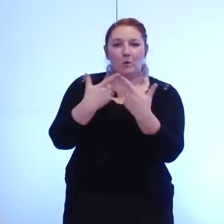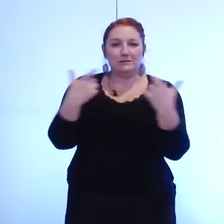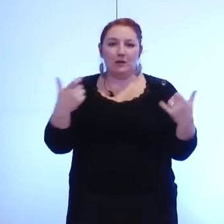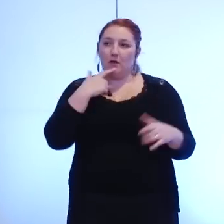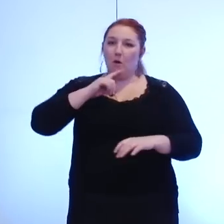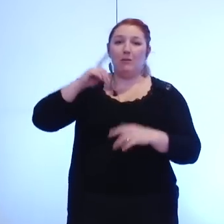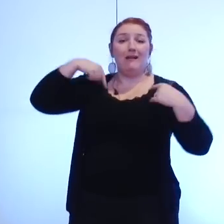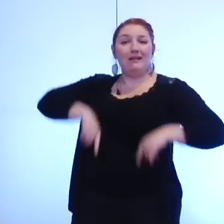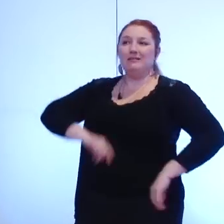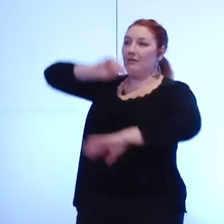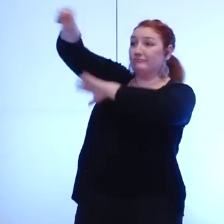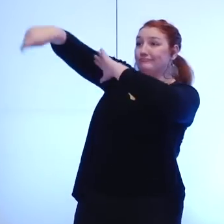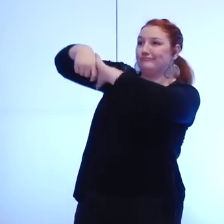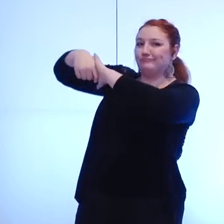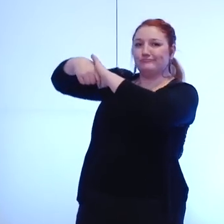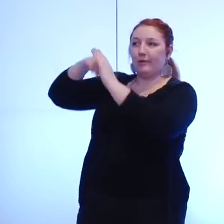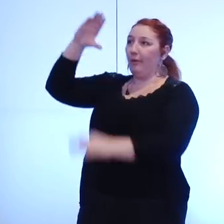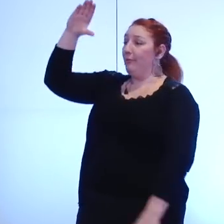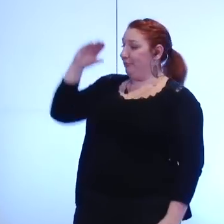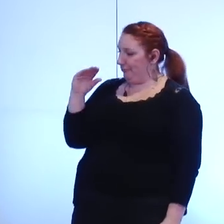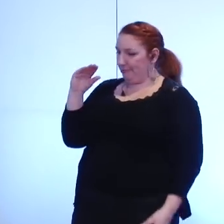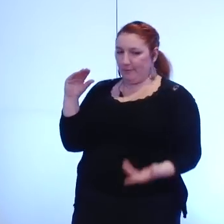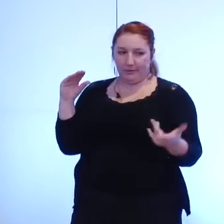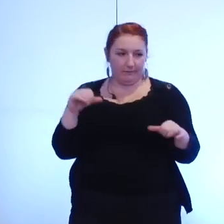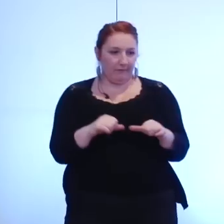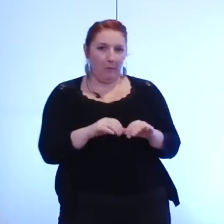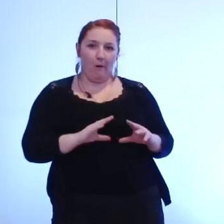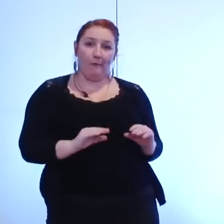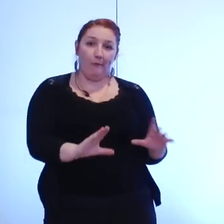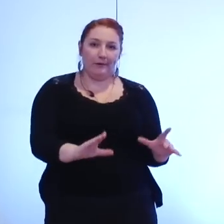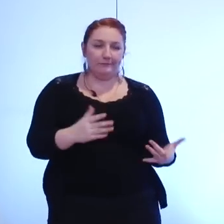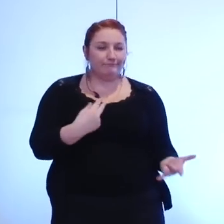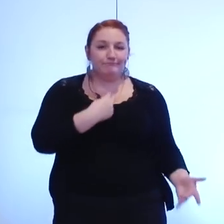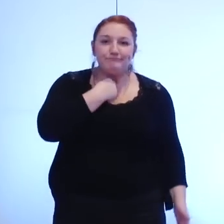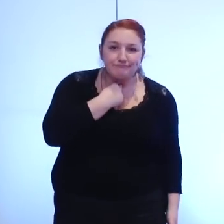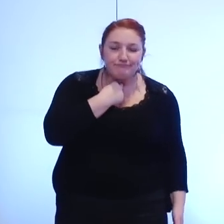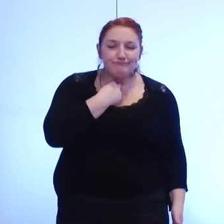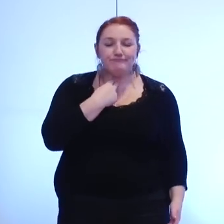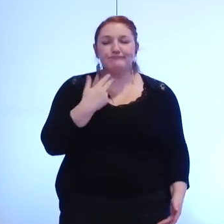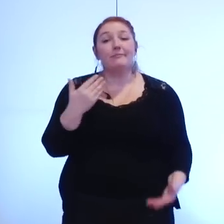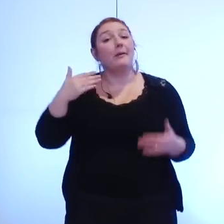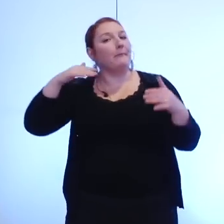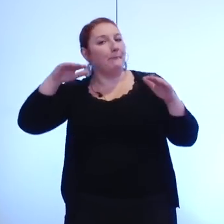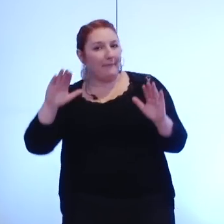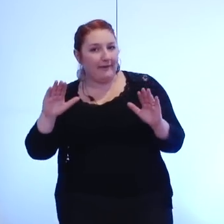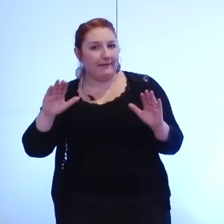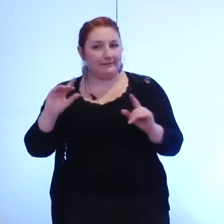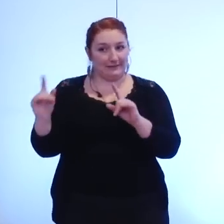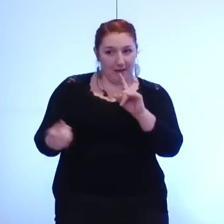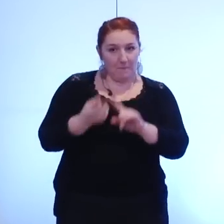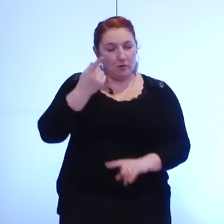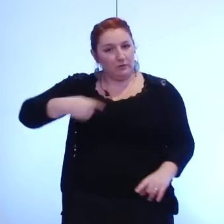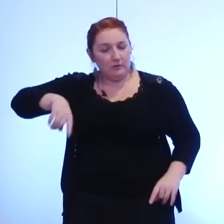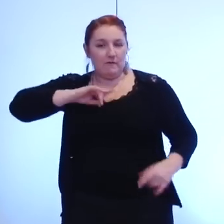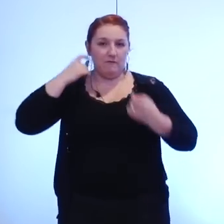dotations de l'état mais également ce que nous devons poser c'est notre capacité collective encore une